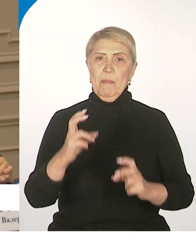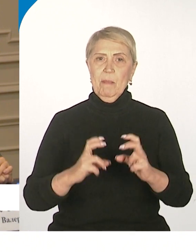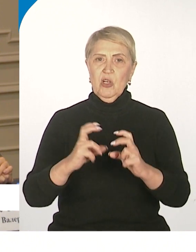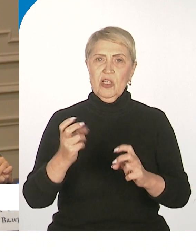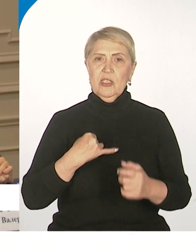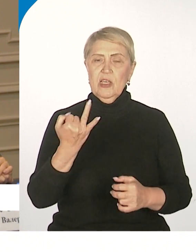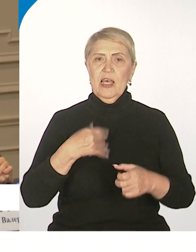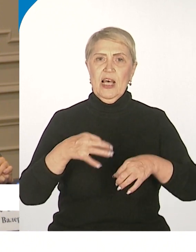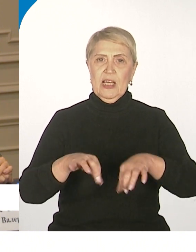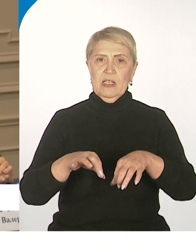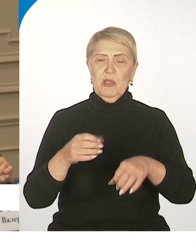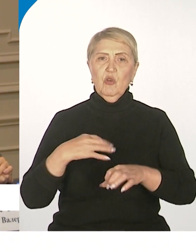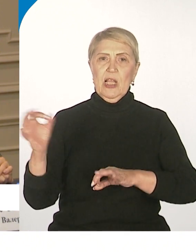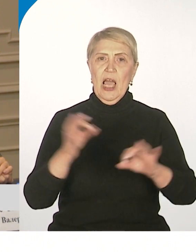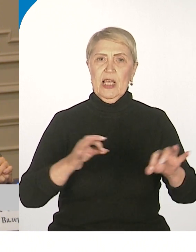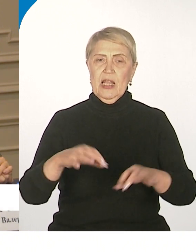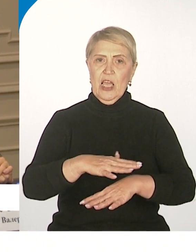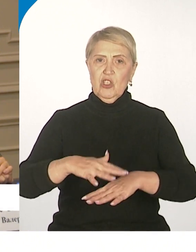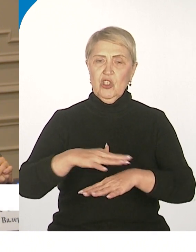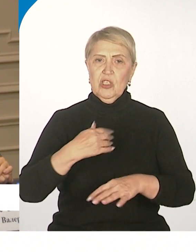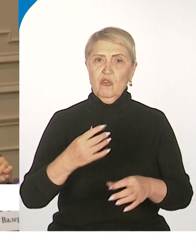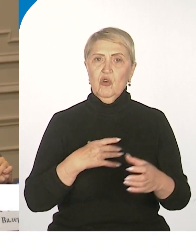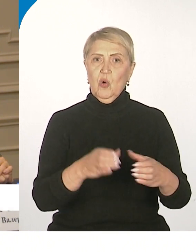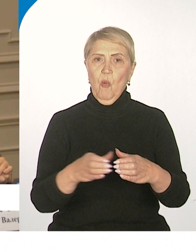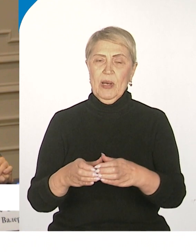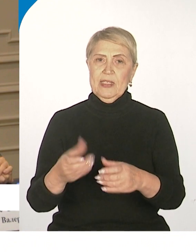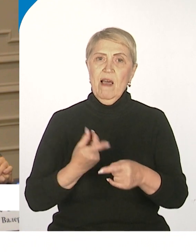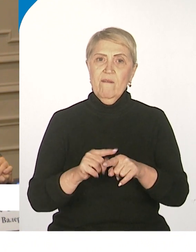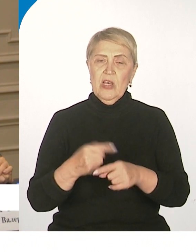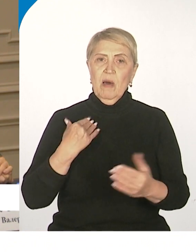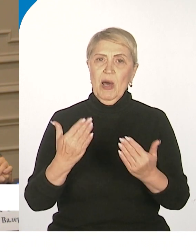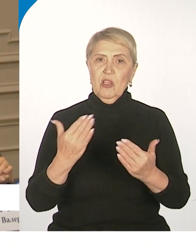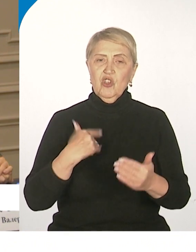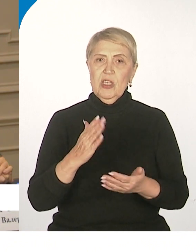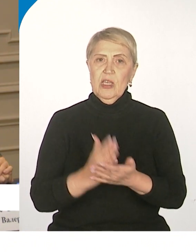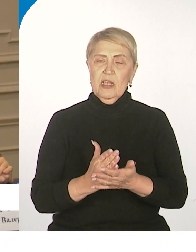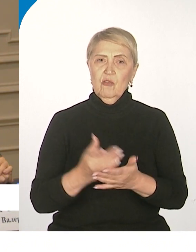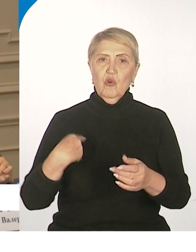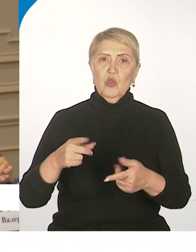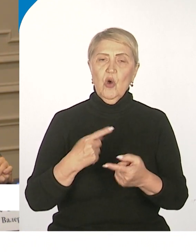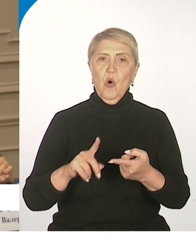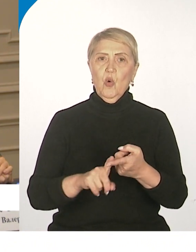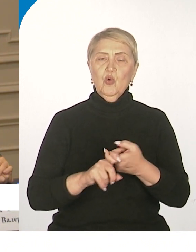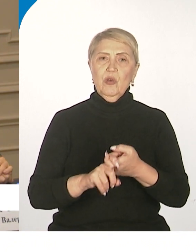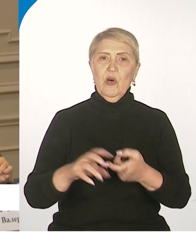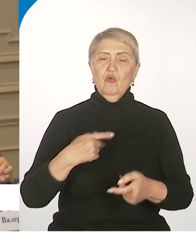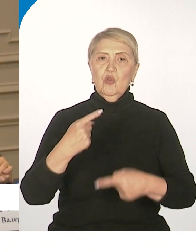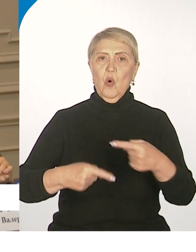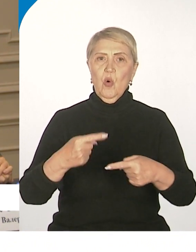и на транспортно-логистический комплекс. И в этом отношении занимаем ключевую роль во всем